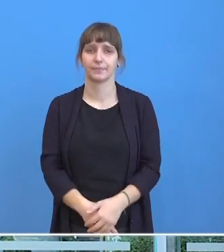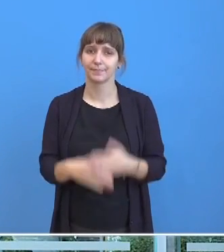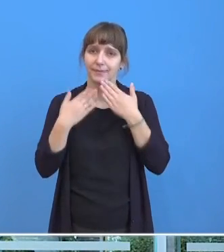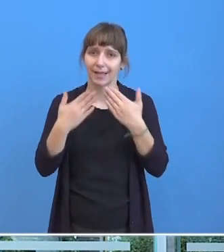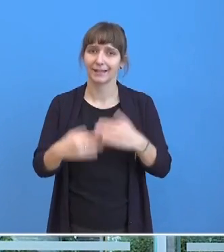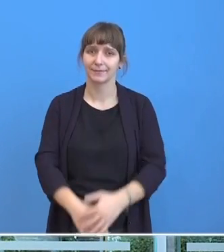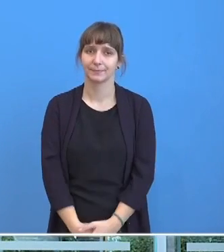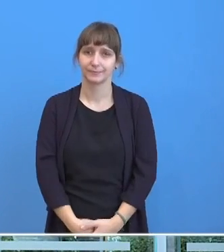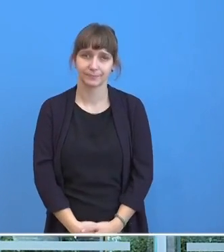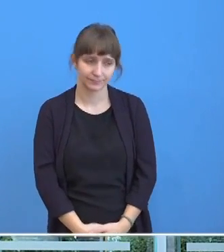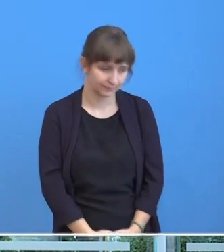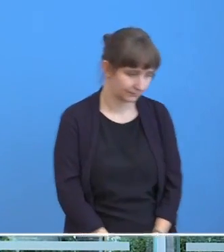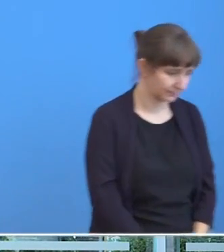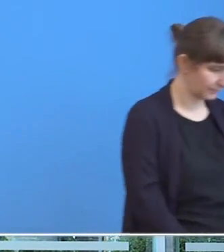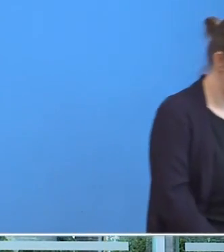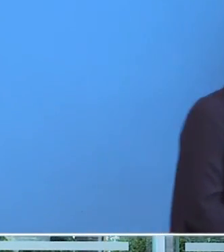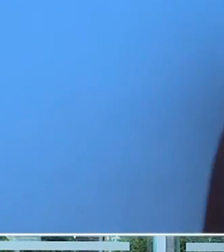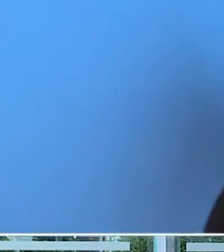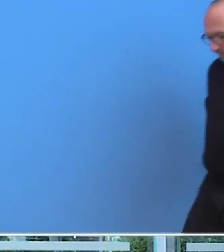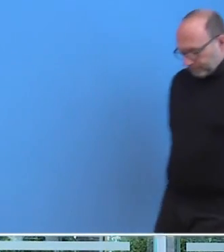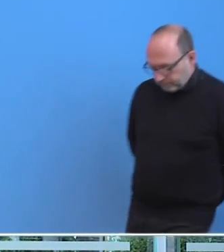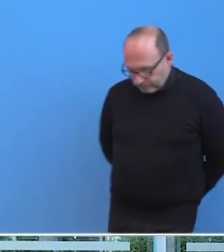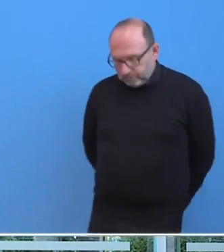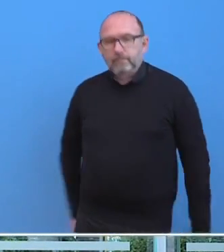Dann kommen wir jetzt zu dem Termin aus dem Wirtschaftsministerium.